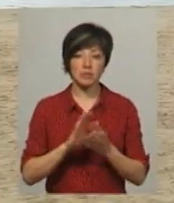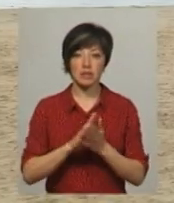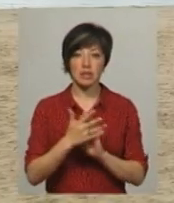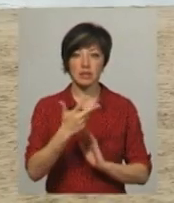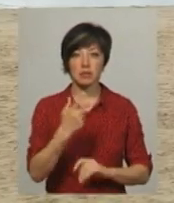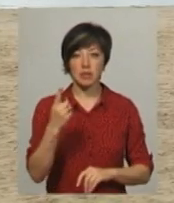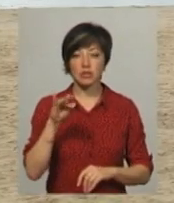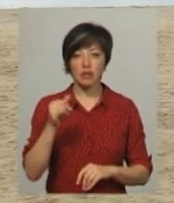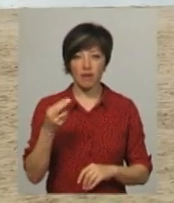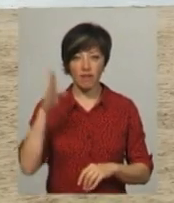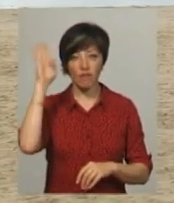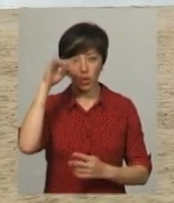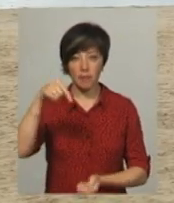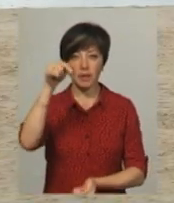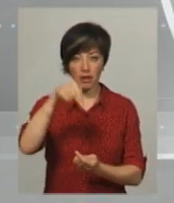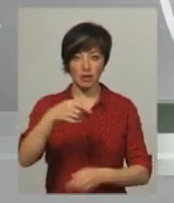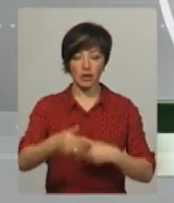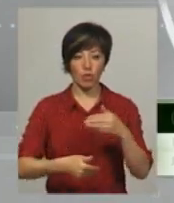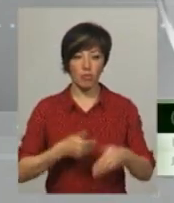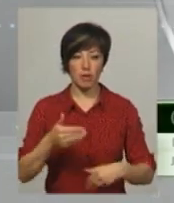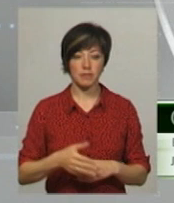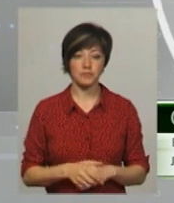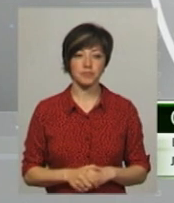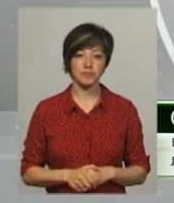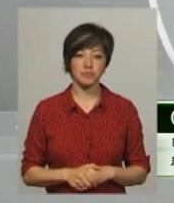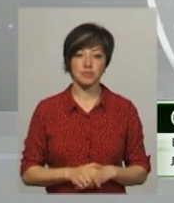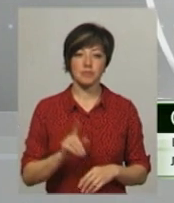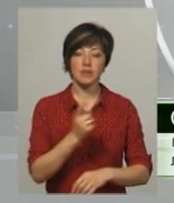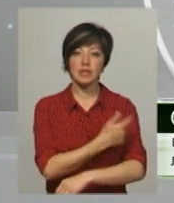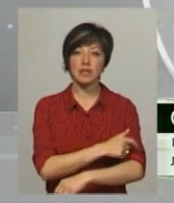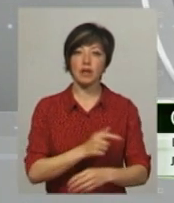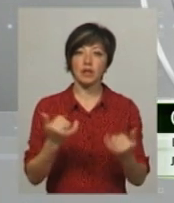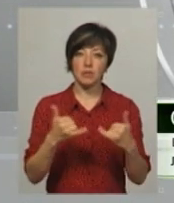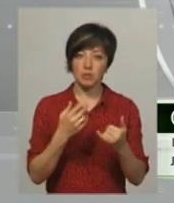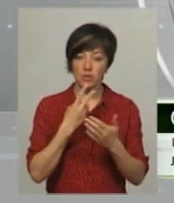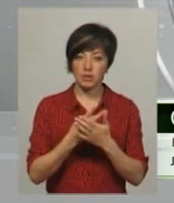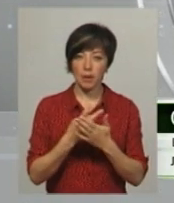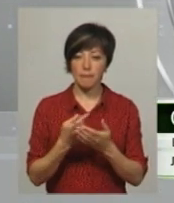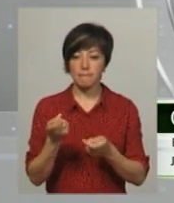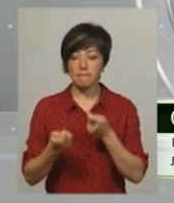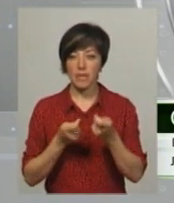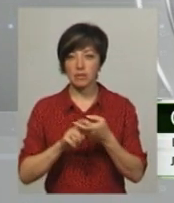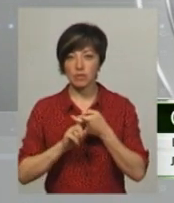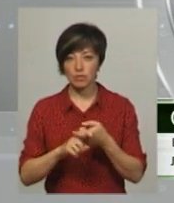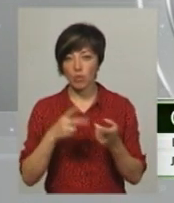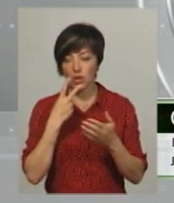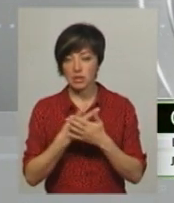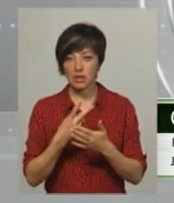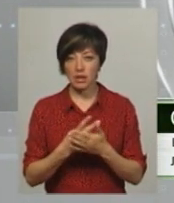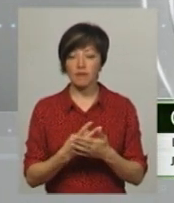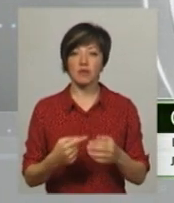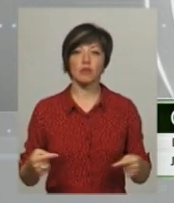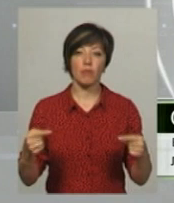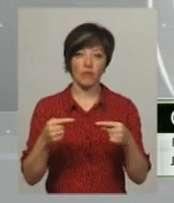на 31 травня вода придатна для купання. Що санітарно-хімічні показники, що бактеріологічні показники, що вірусологічні показники